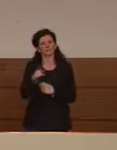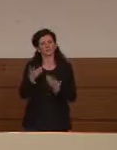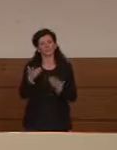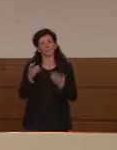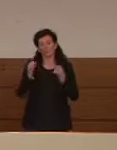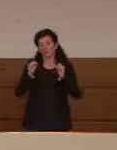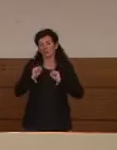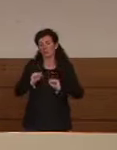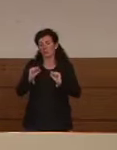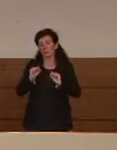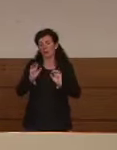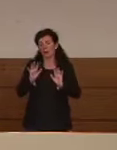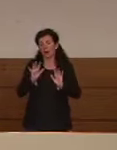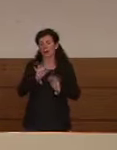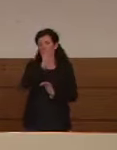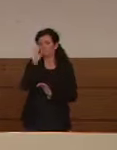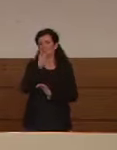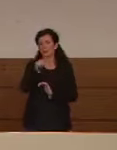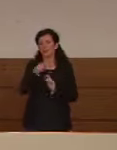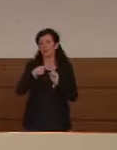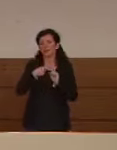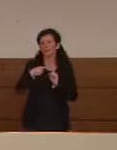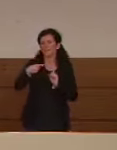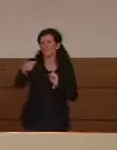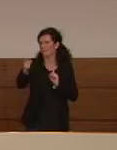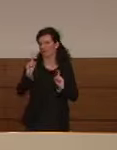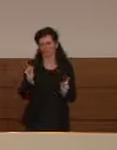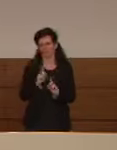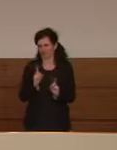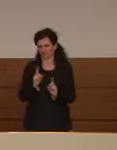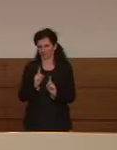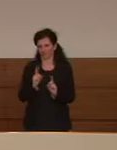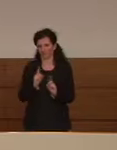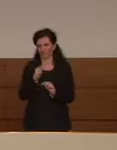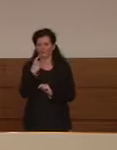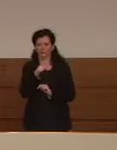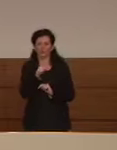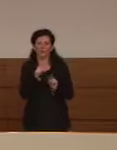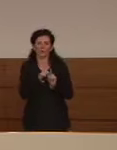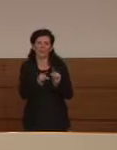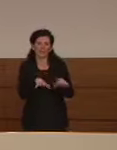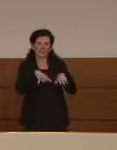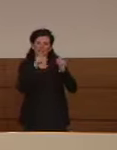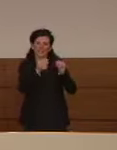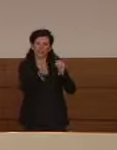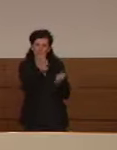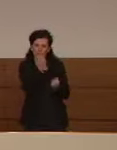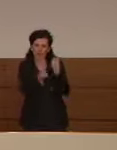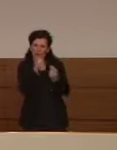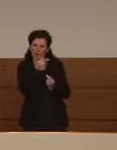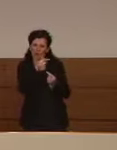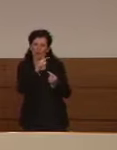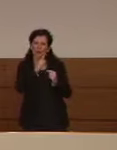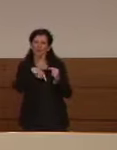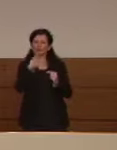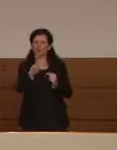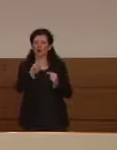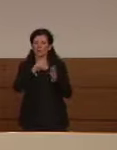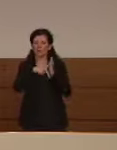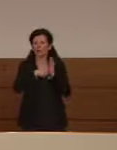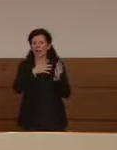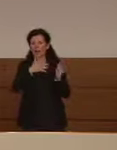non sembrano persistere nel tempo sono un segno diciamo abbastanza precoce probabilmente un danno a livello dell